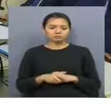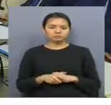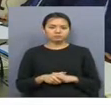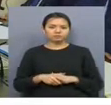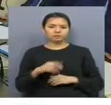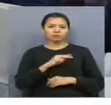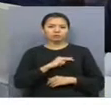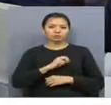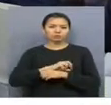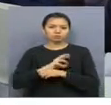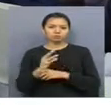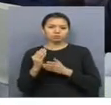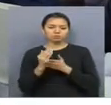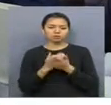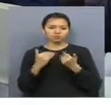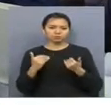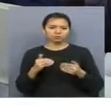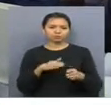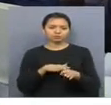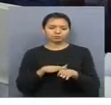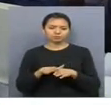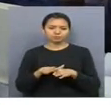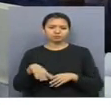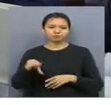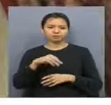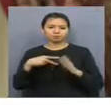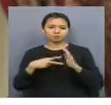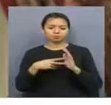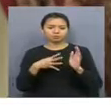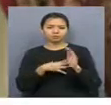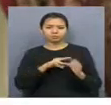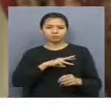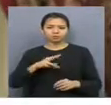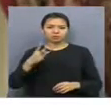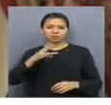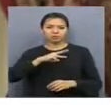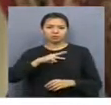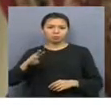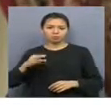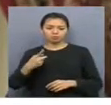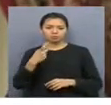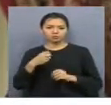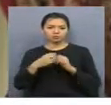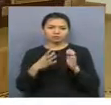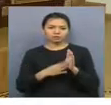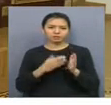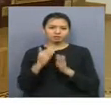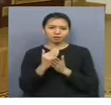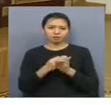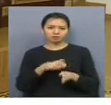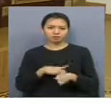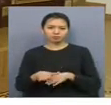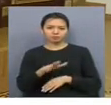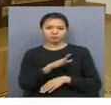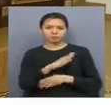қамту және әліметтік бағдарламаларды әске асыру аясында қыны 9 миллиард 2 миллион тенге болатын 19 бюджеті бағдарлама әске асуда.